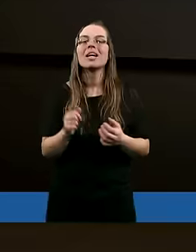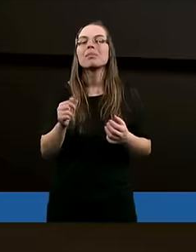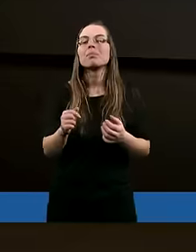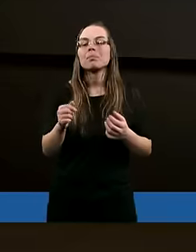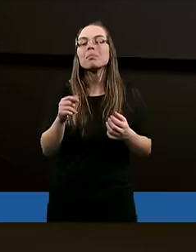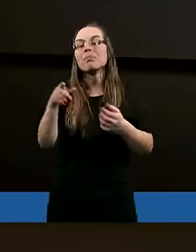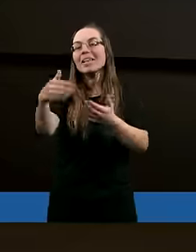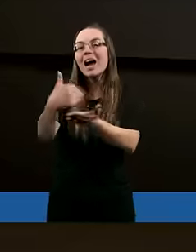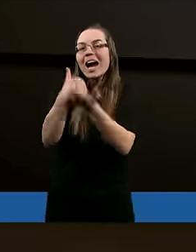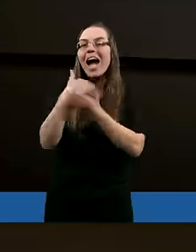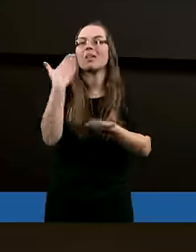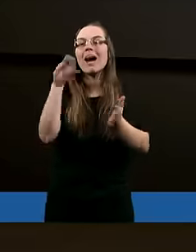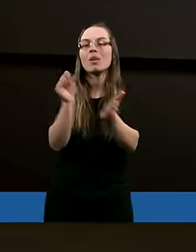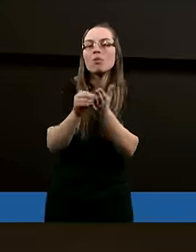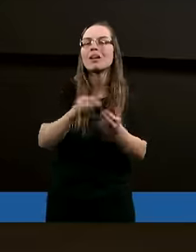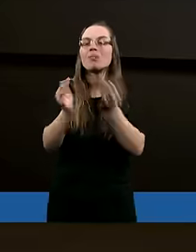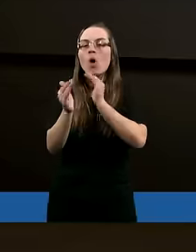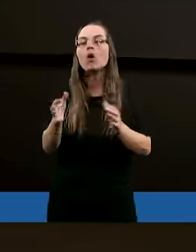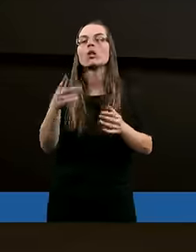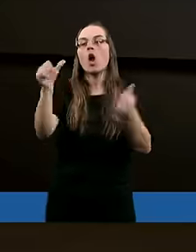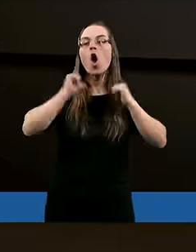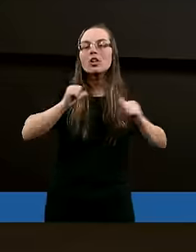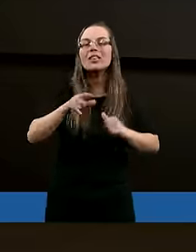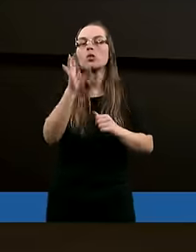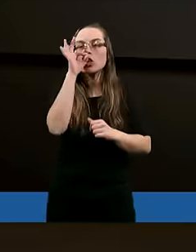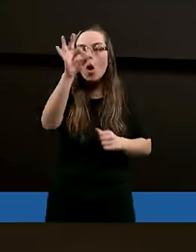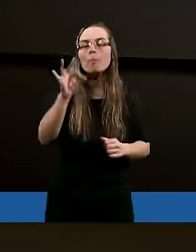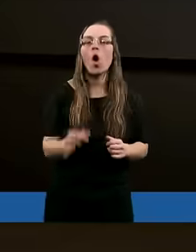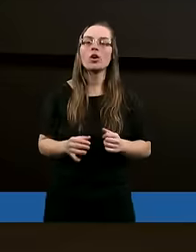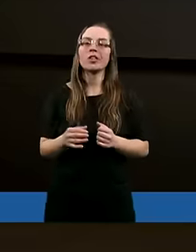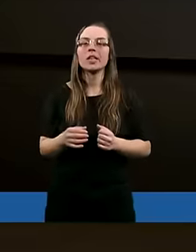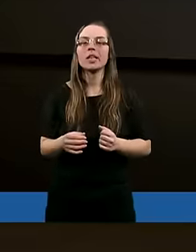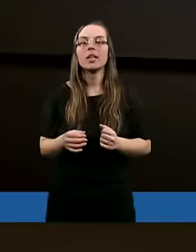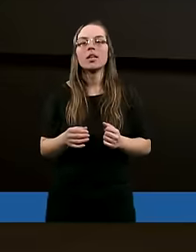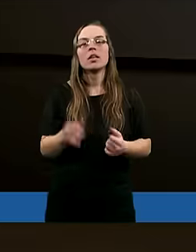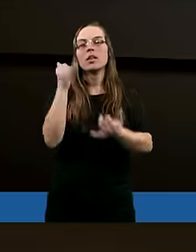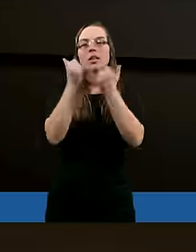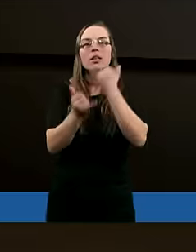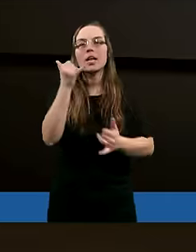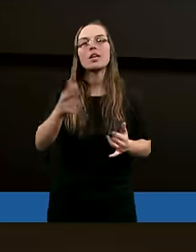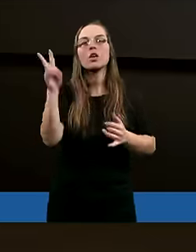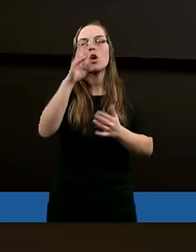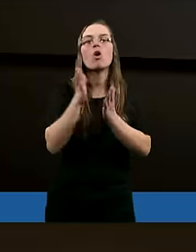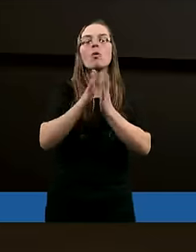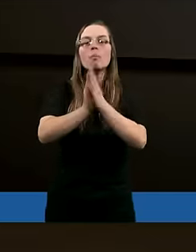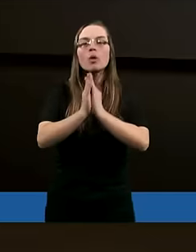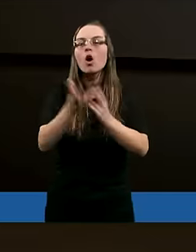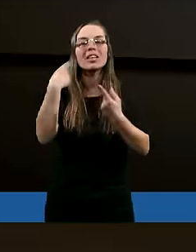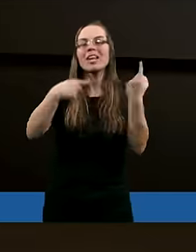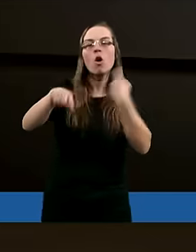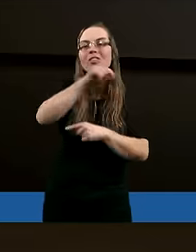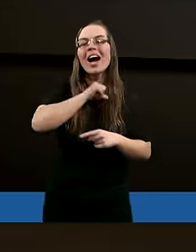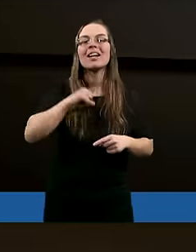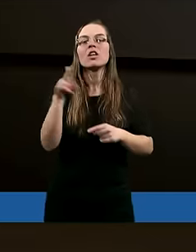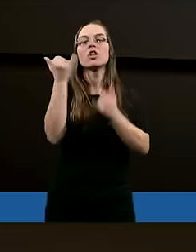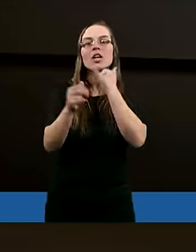rady bardzo praktyczne, na przykład pożyczaj, nie oczekując zwrotu. Jeżeli ktoś prosi, to się nie odwracaj.